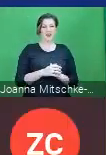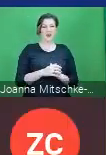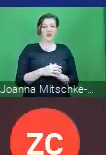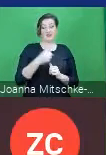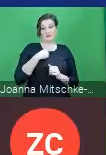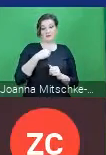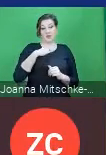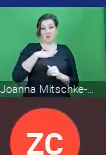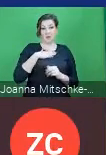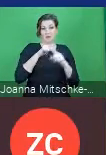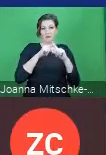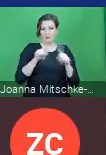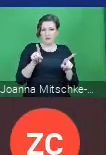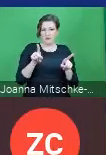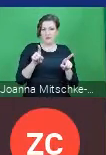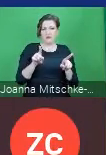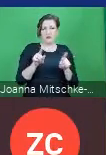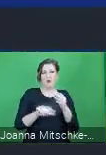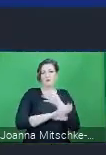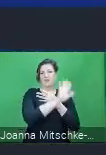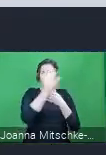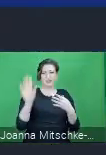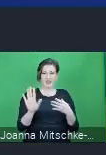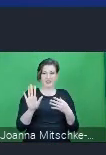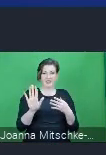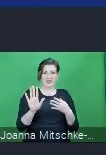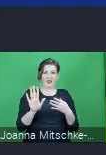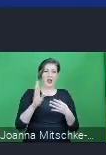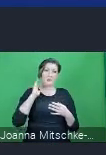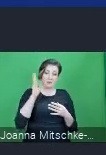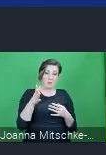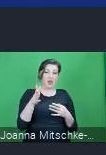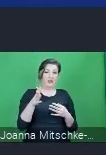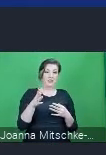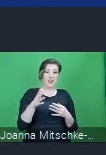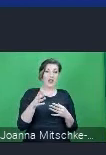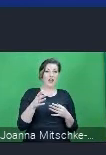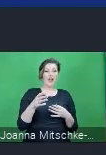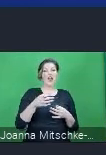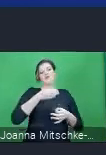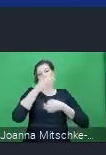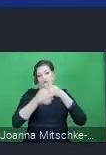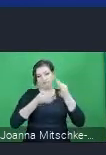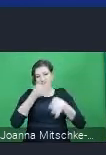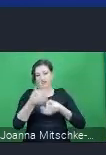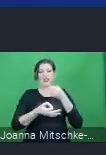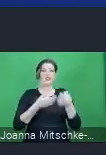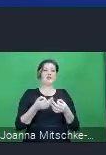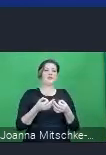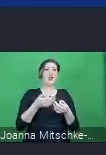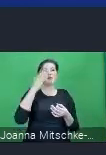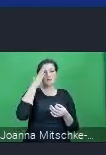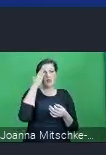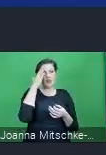taką krótką prezentację, którą będę oczywiście na bieżąco komentować. Jak wiemy,